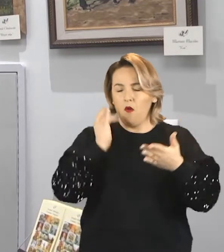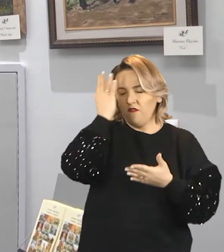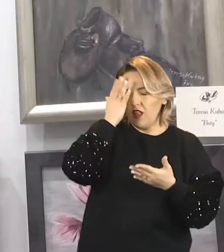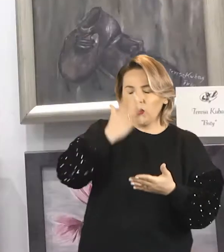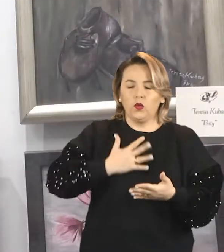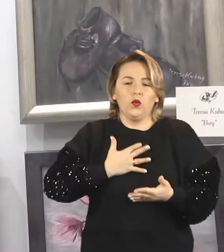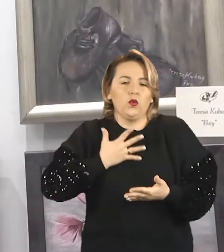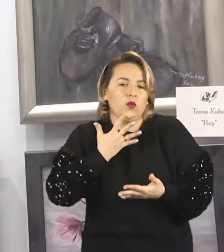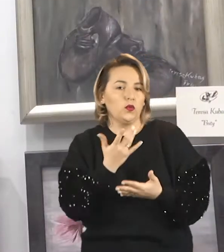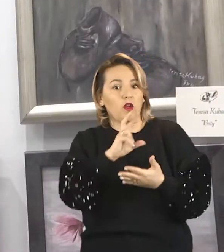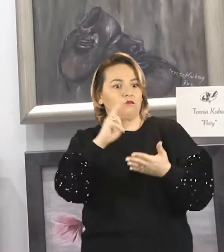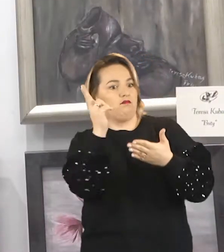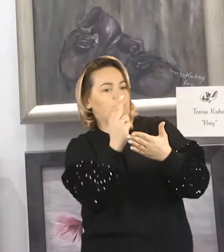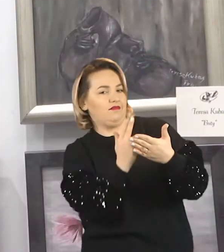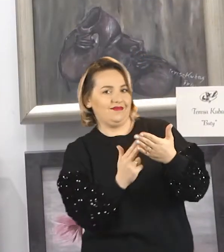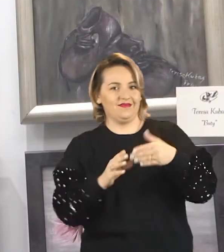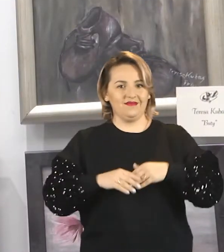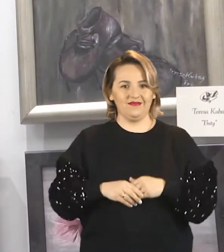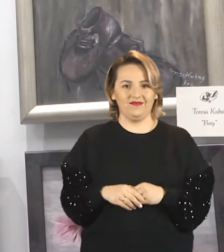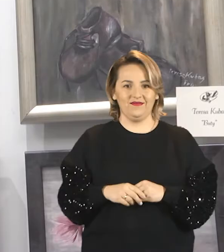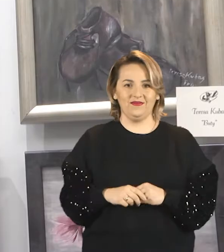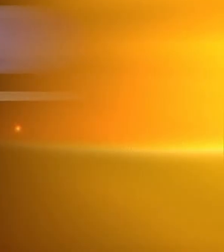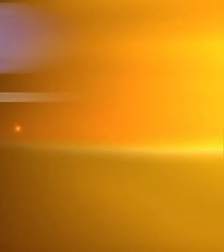uczucia czy zaobserwowaną rzeczywistość.